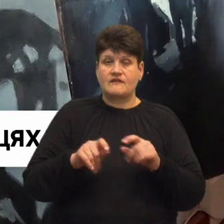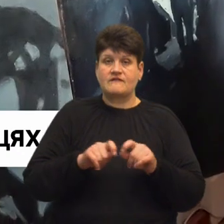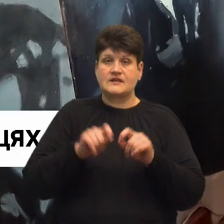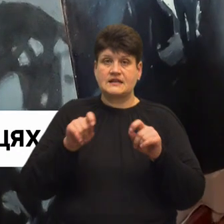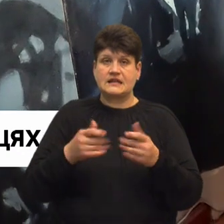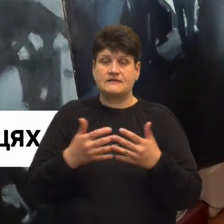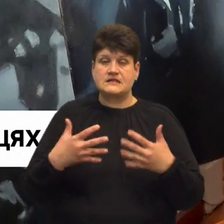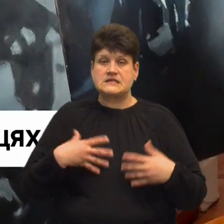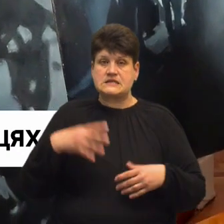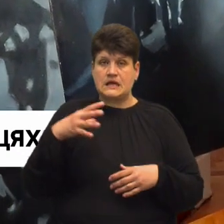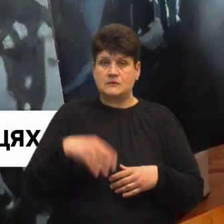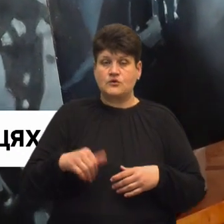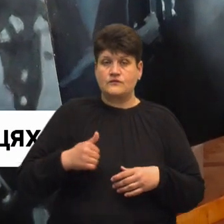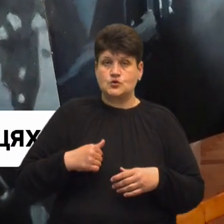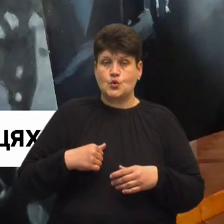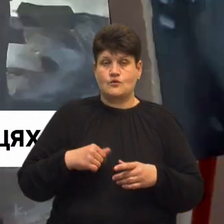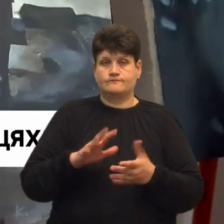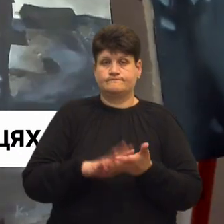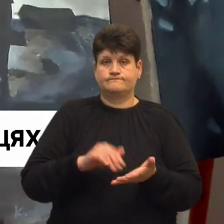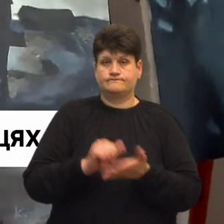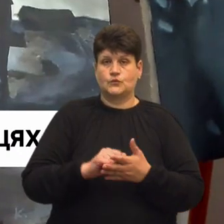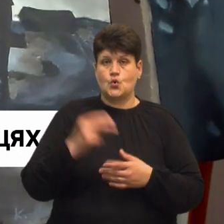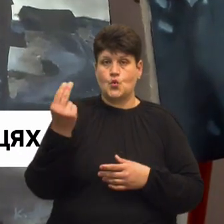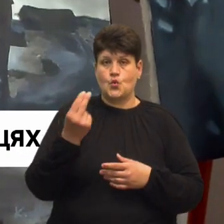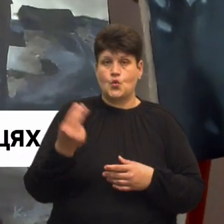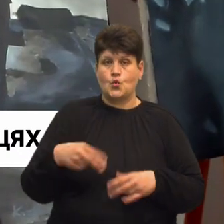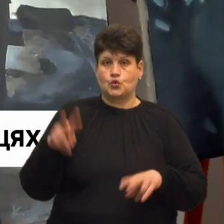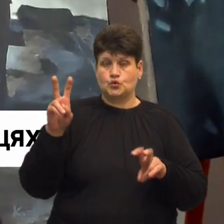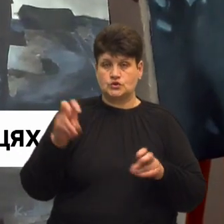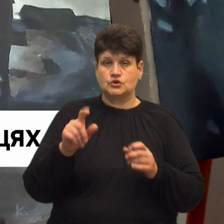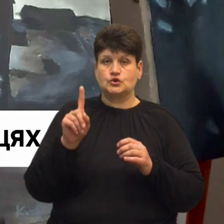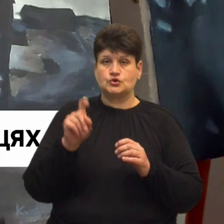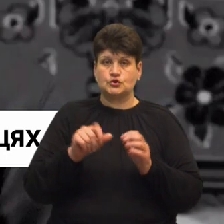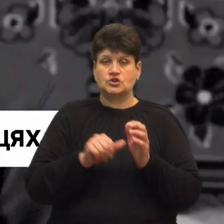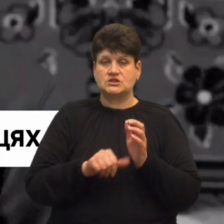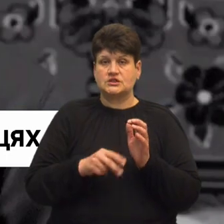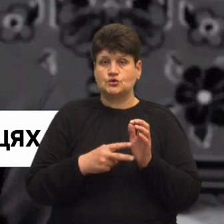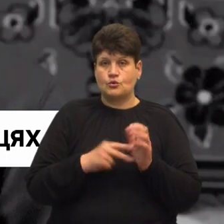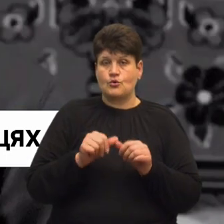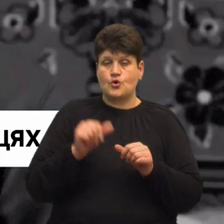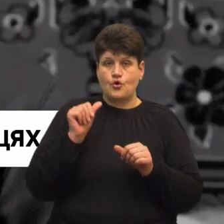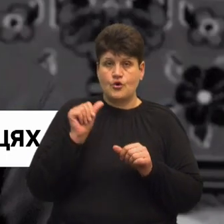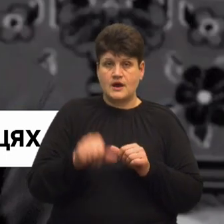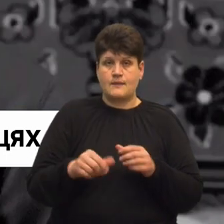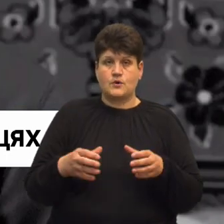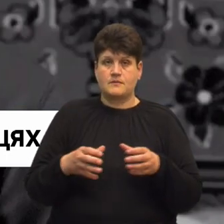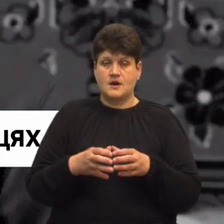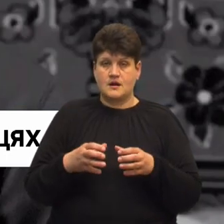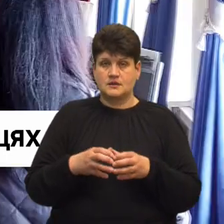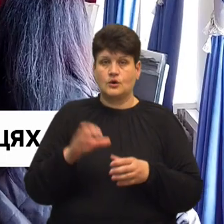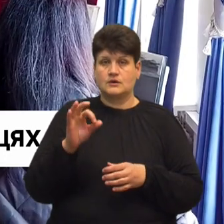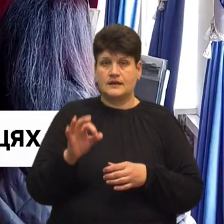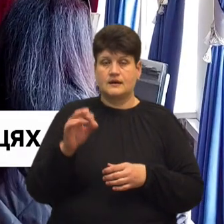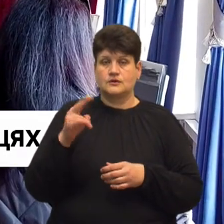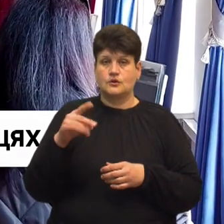загиблого військового з позивним художник, старшого солдата 67-ї окремої механізованої бригади художника Олега Друбоцького. Про це повідомив